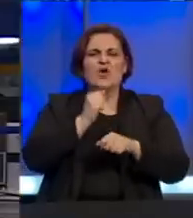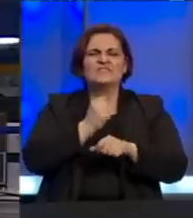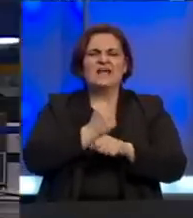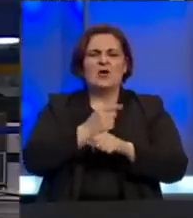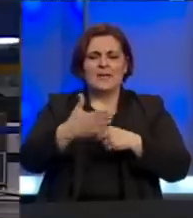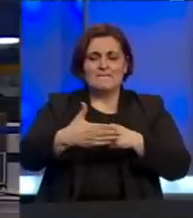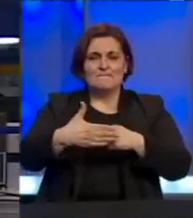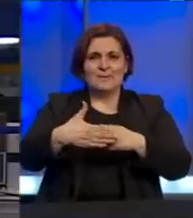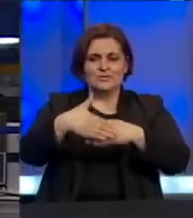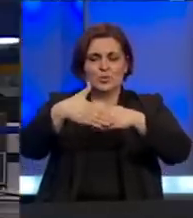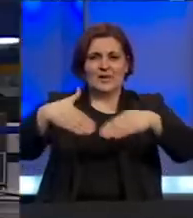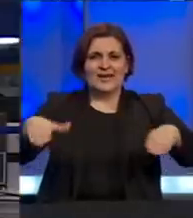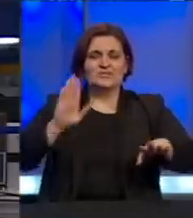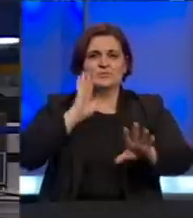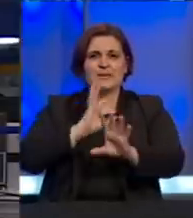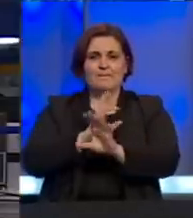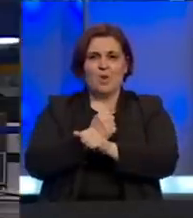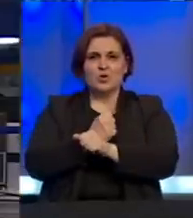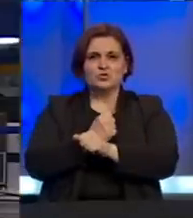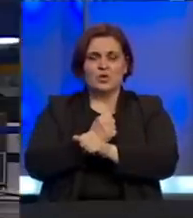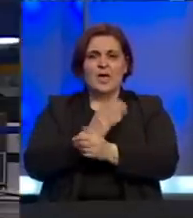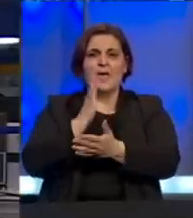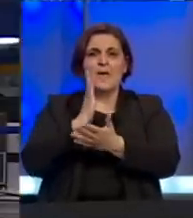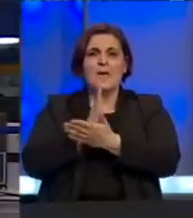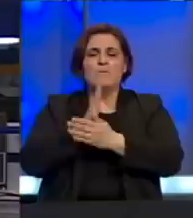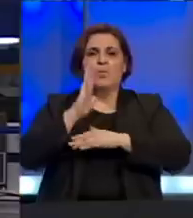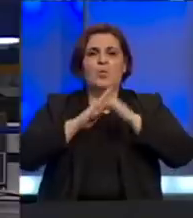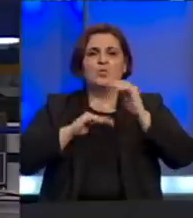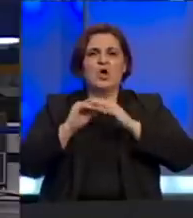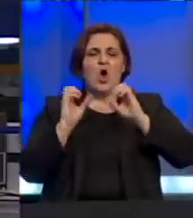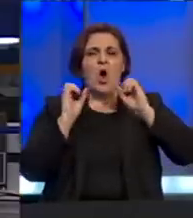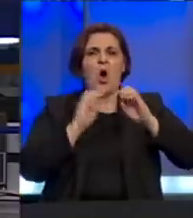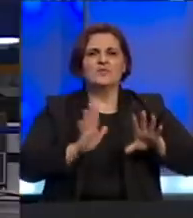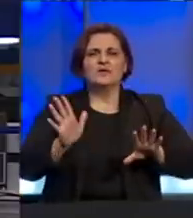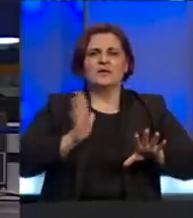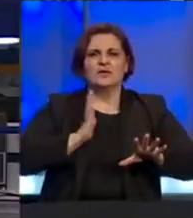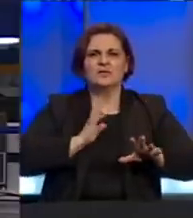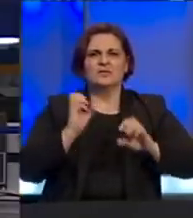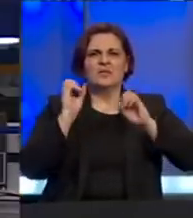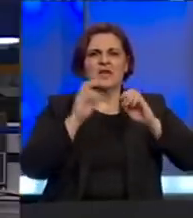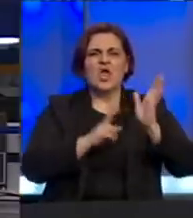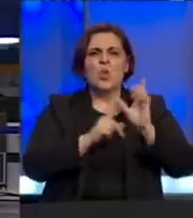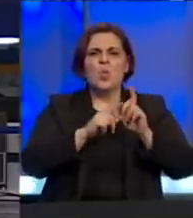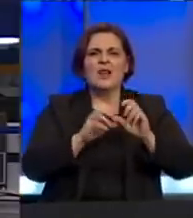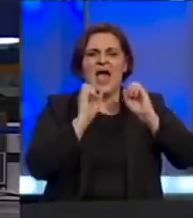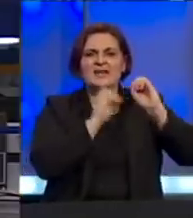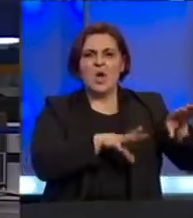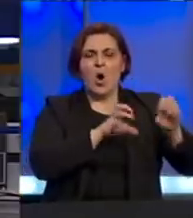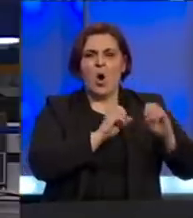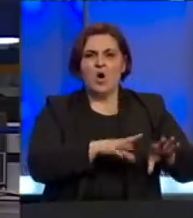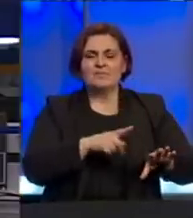neposrednoj blizini granice sa Bosnom i Hercegovinom bude izgrađeno odlagalište za radioaktivni i nuklearni otpad